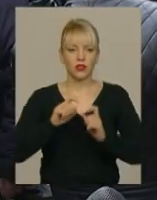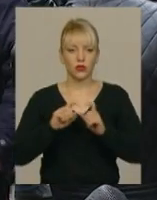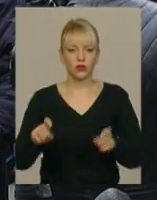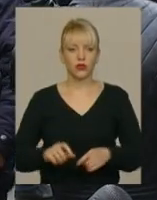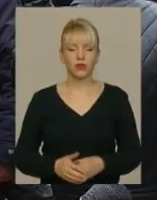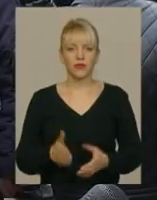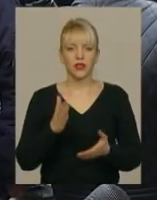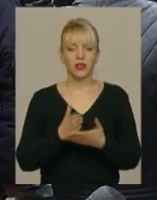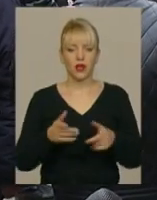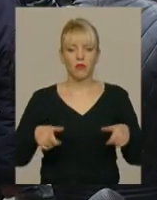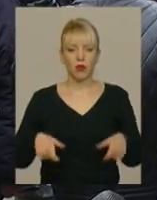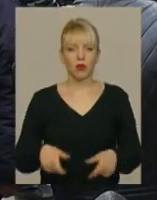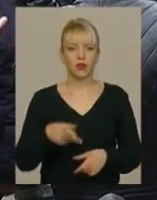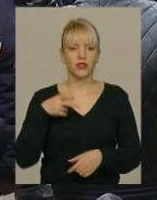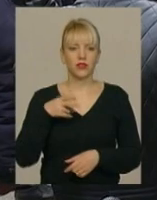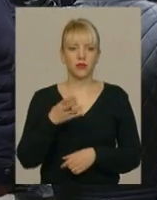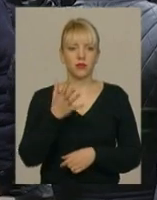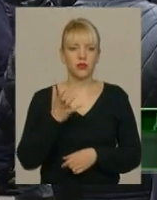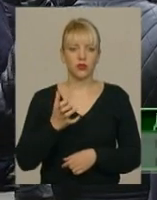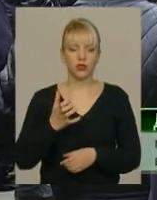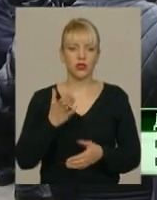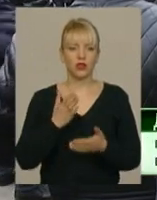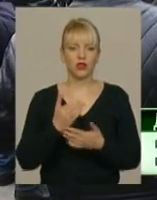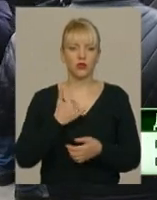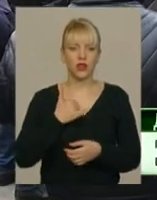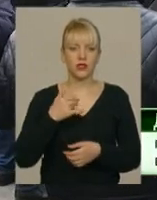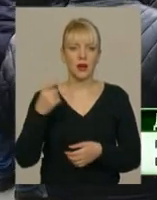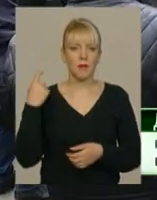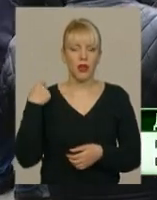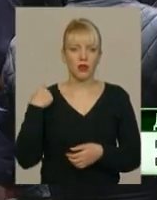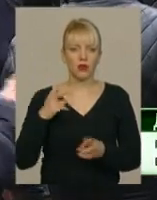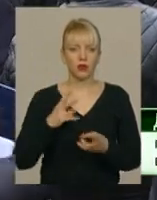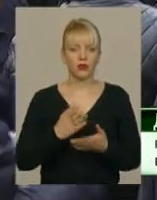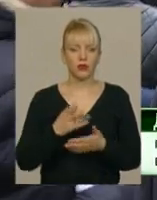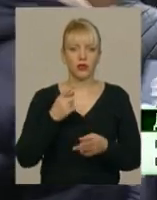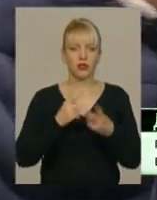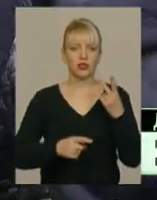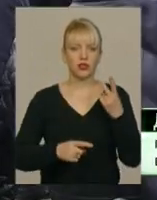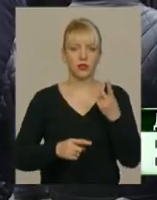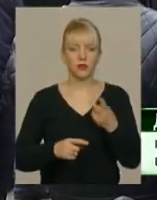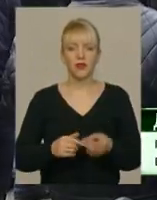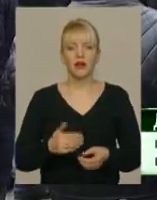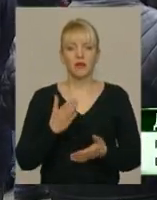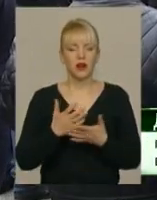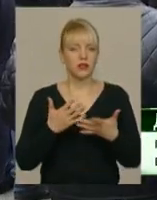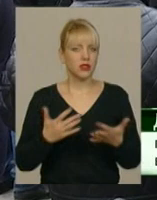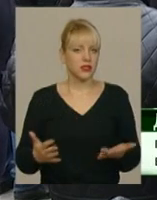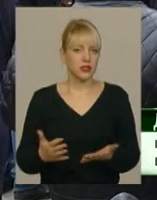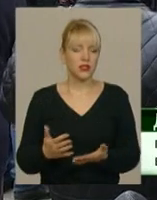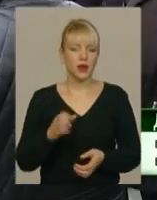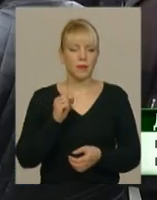Є полковники по 2 500, є в нас майори, які півтора тисячі мають, є різні